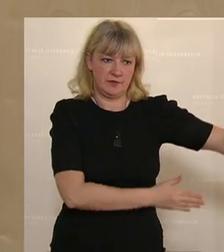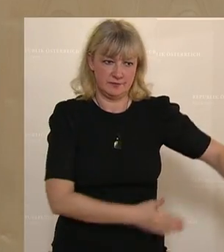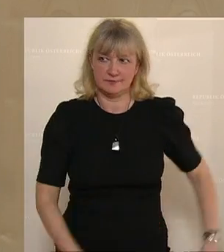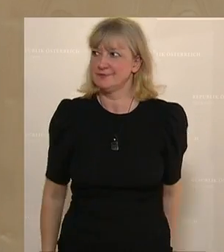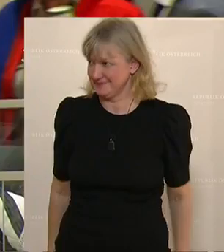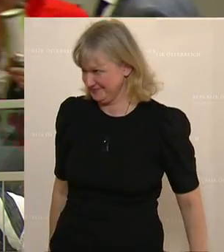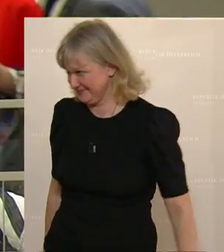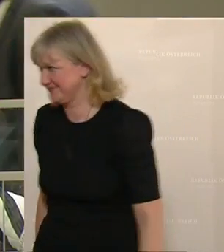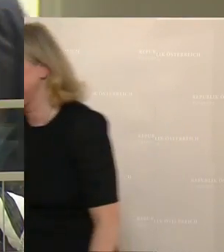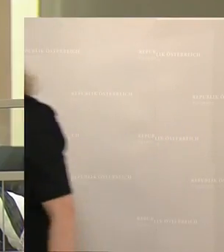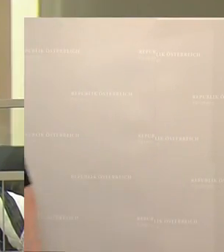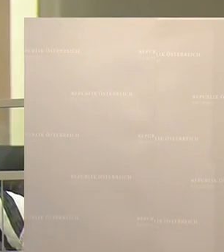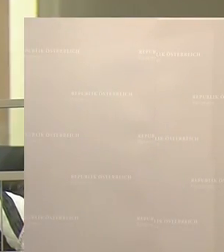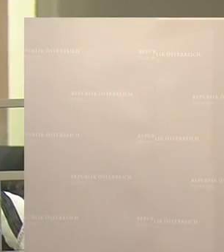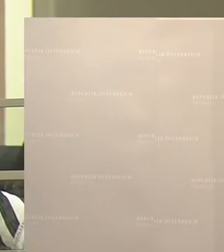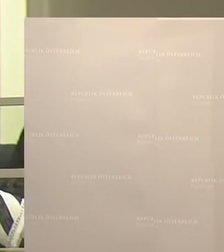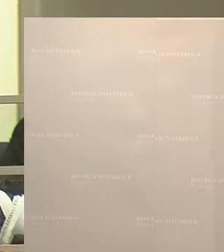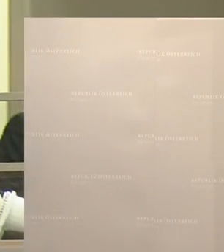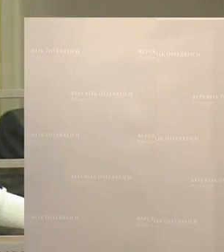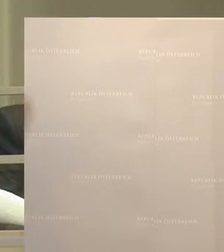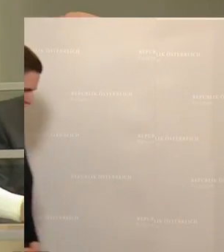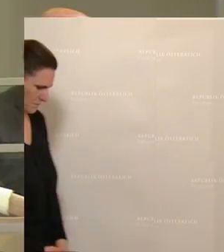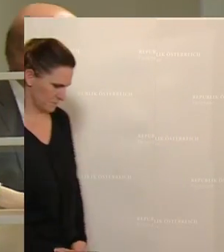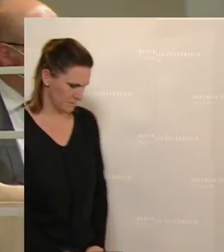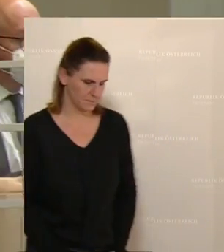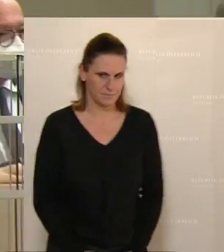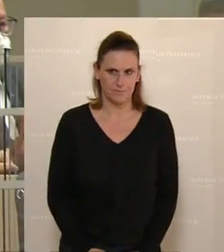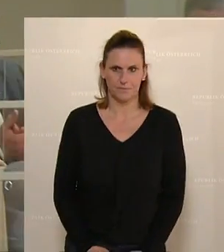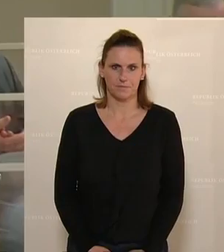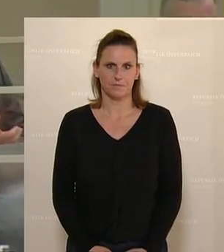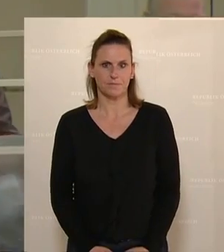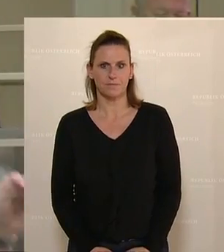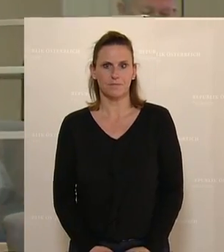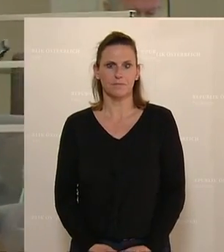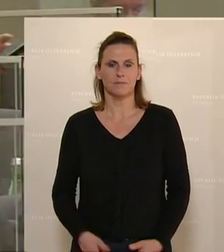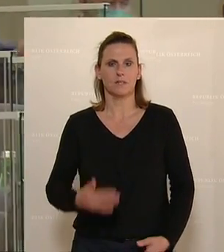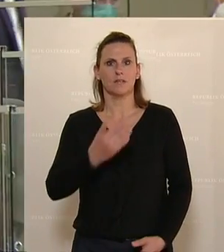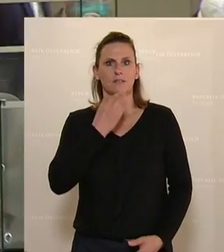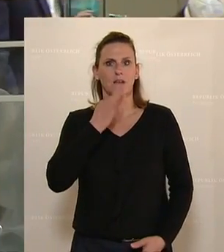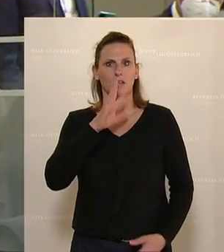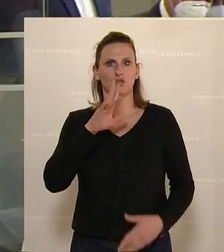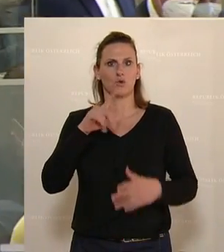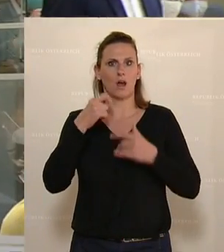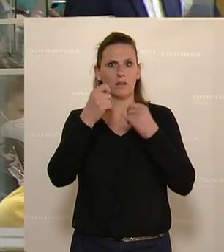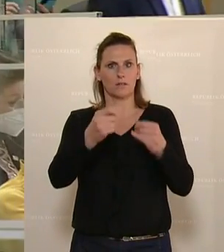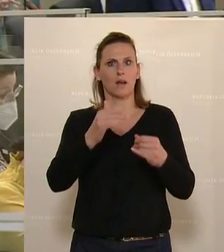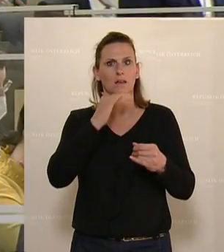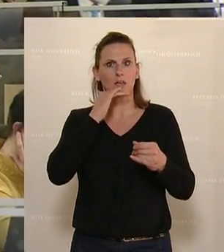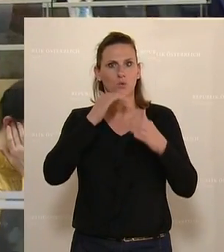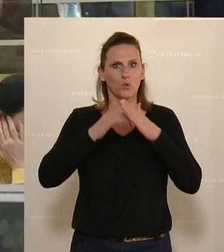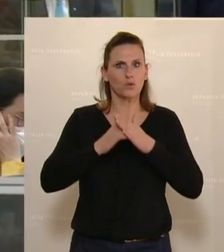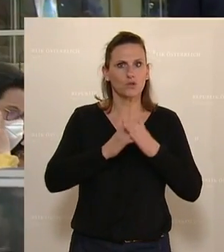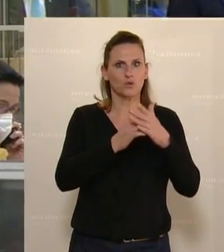Martina Diesner-Weiß von der ÖVP bringt einen Abänderungsantrag ein. Jene Menschen, die an den Teststraßen arbeiten, sollen demnach einen